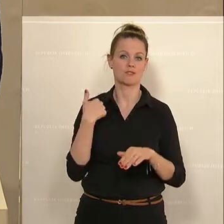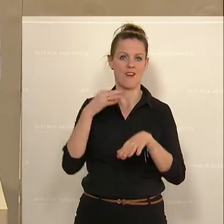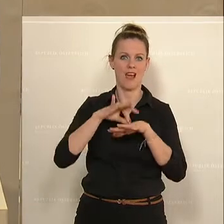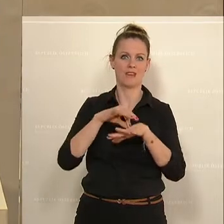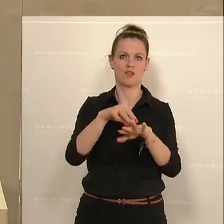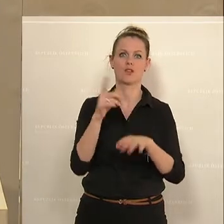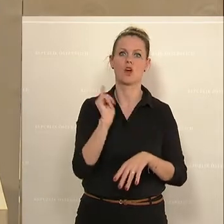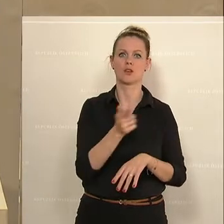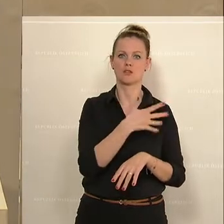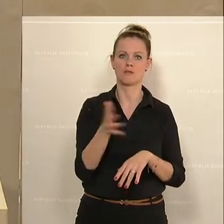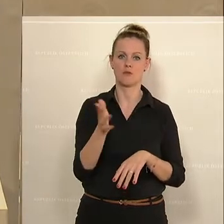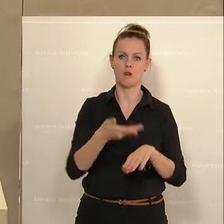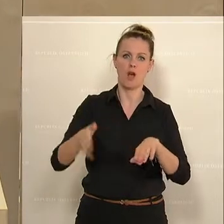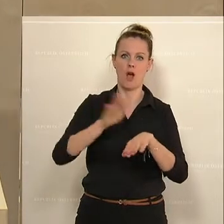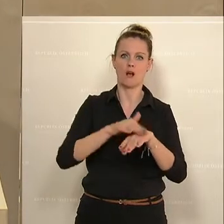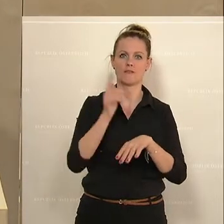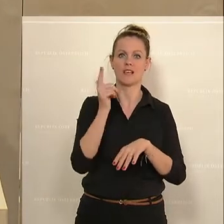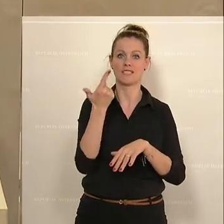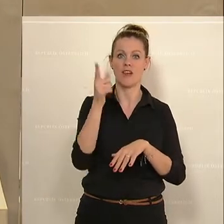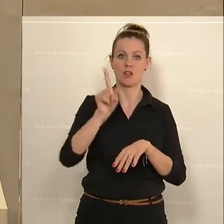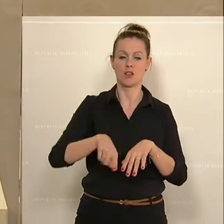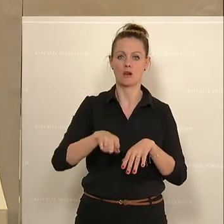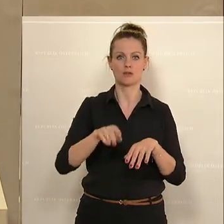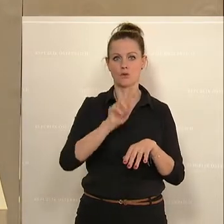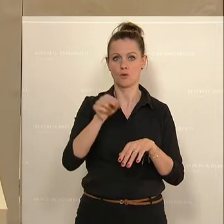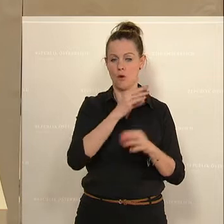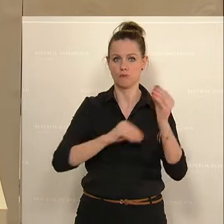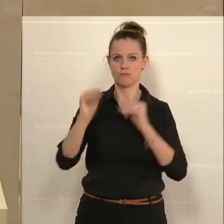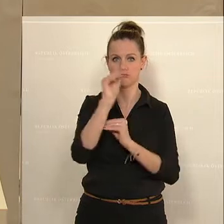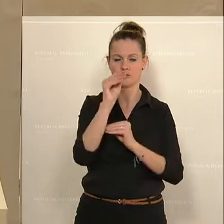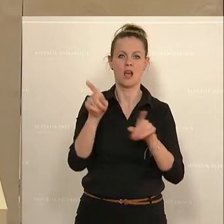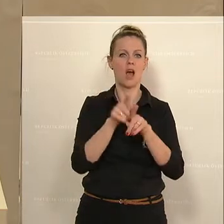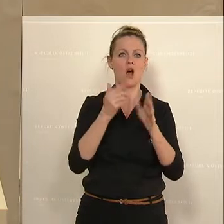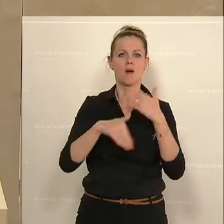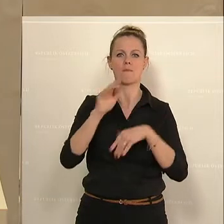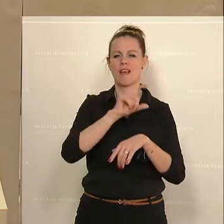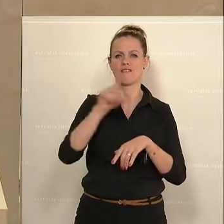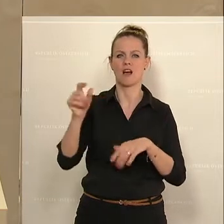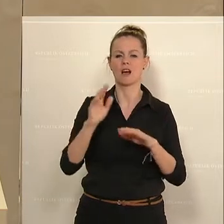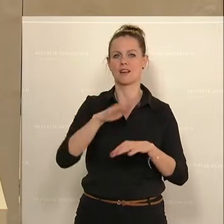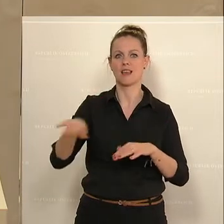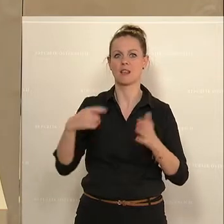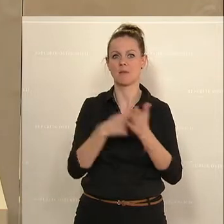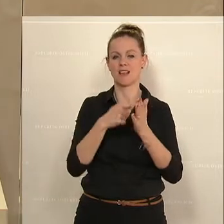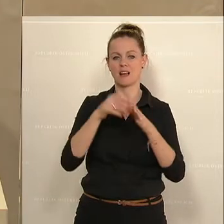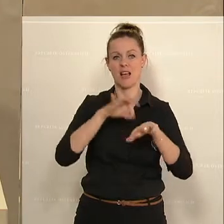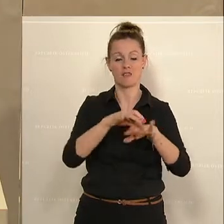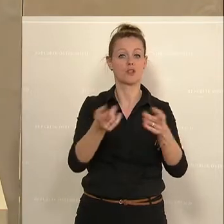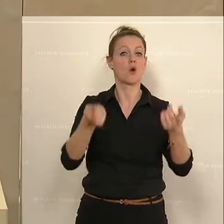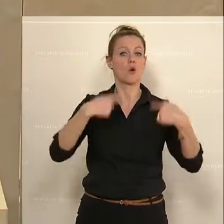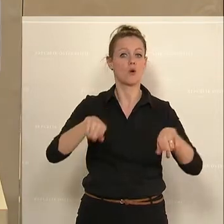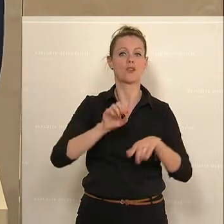der von 1.500 auf 2.000 Euro erhöht wird. Wir haben einen Mehrfachkinderbetrag eingeführt und wir haben eine 15.